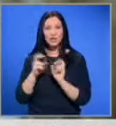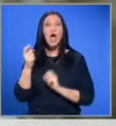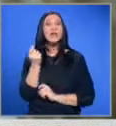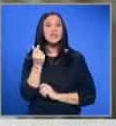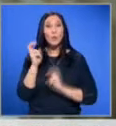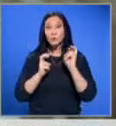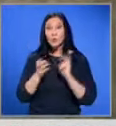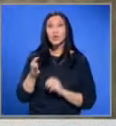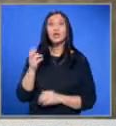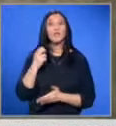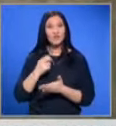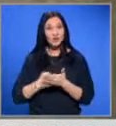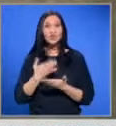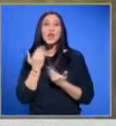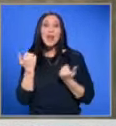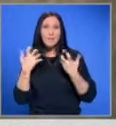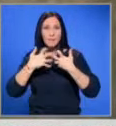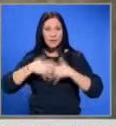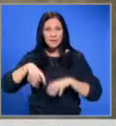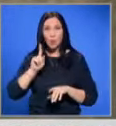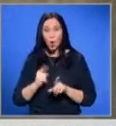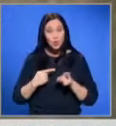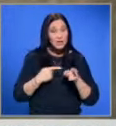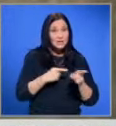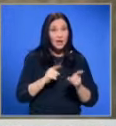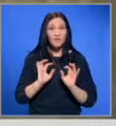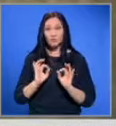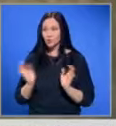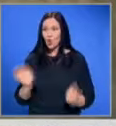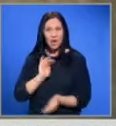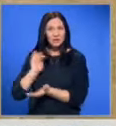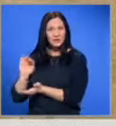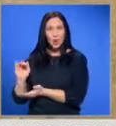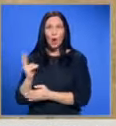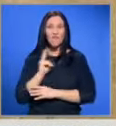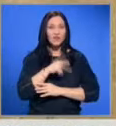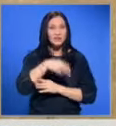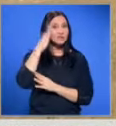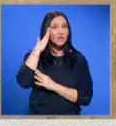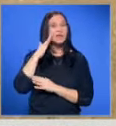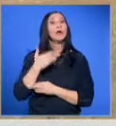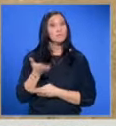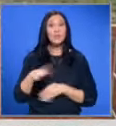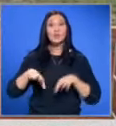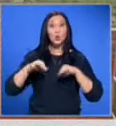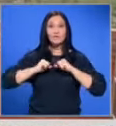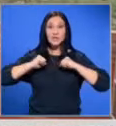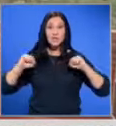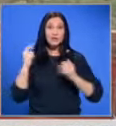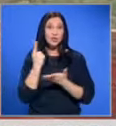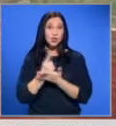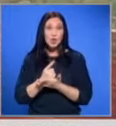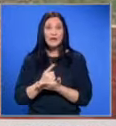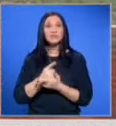Зърнопроизводители обаче твърдят, че няма механизъм, който да следи каква стока влиза в страната. Те са в стачна готовност и настояват за